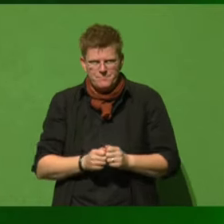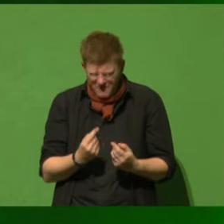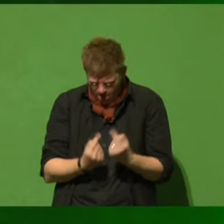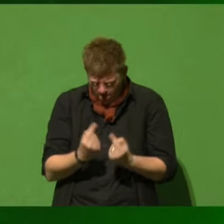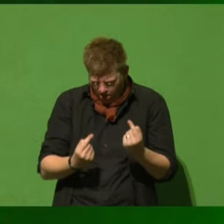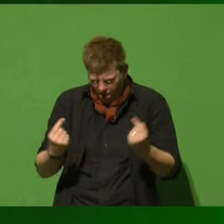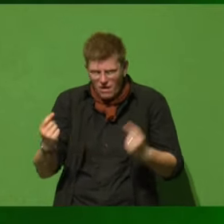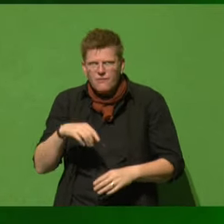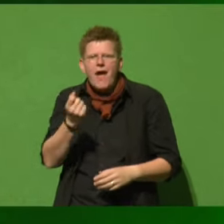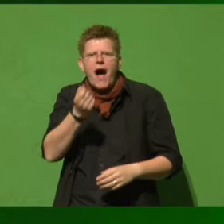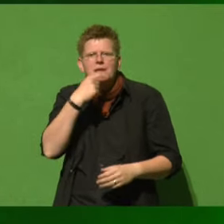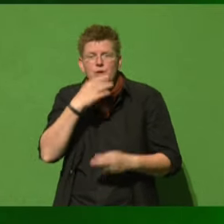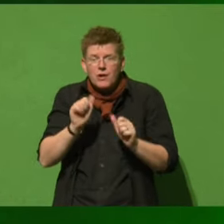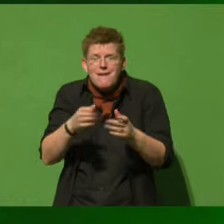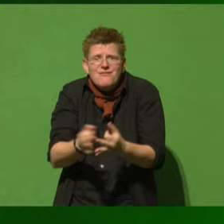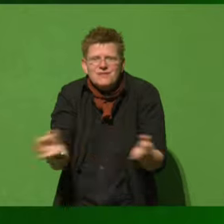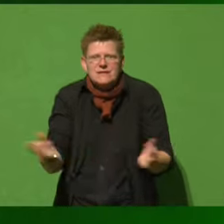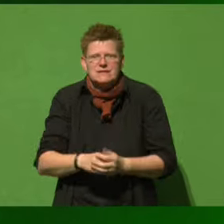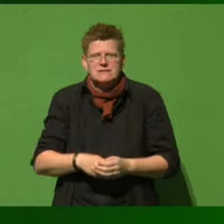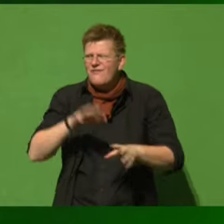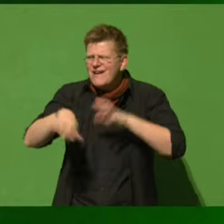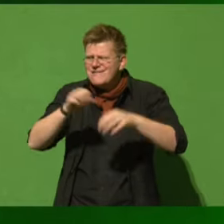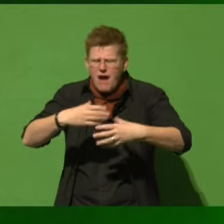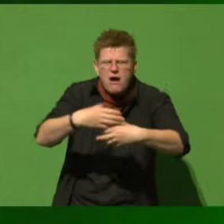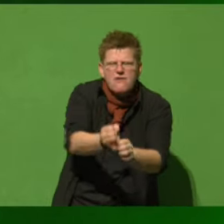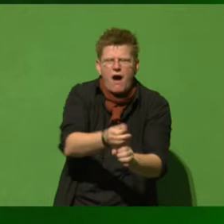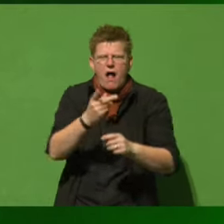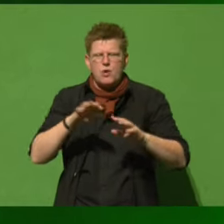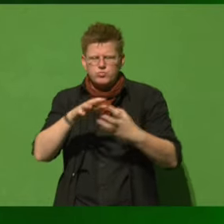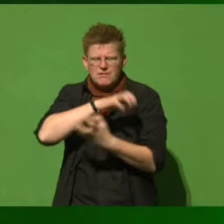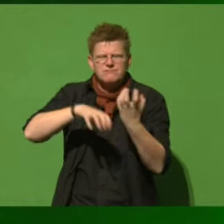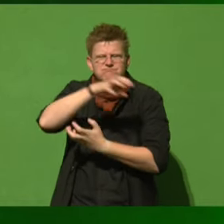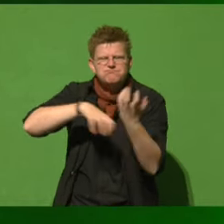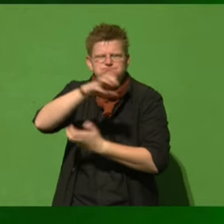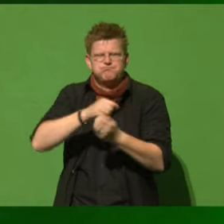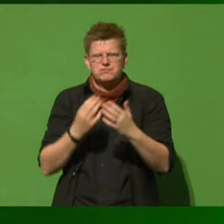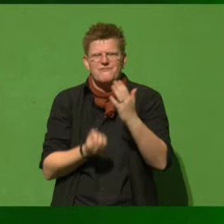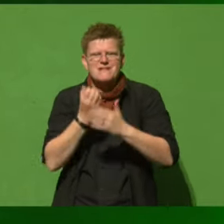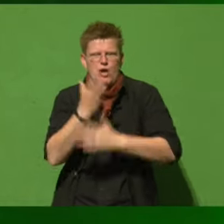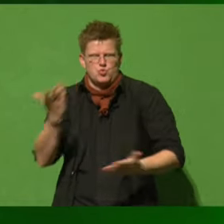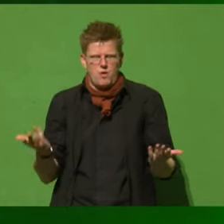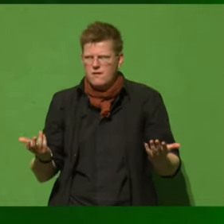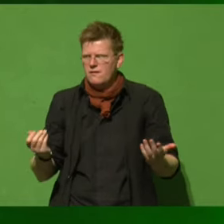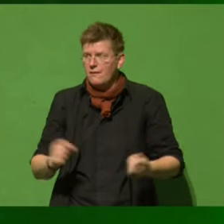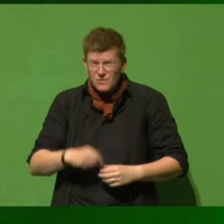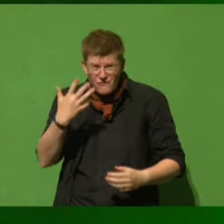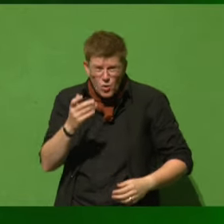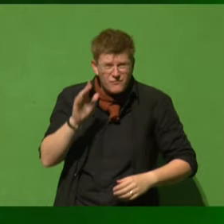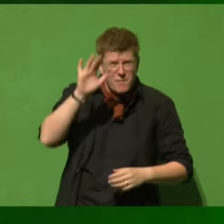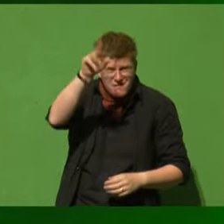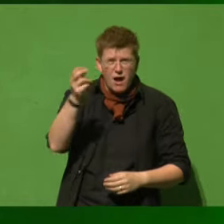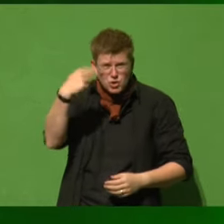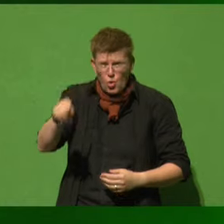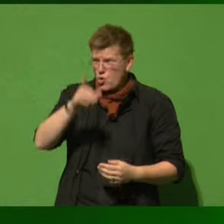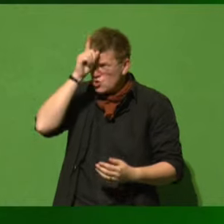Tiere quälen und unsere Natur verwüsten. Das macht doch keinen Sinn. Lasst doch uns diese 5 Milliarden Euro, die wir in Deutschland dafür ausgeben,